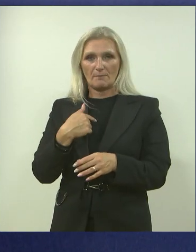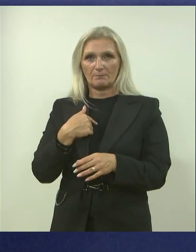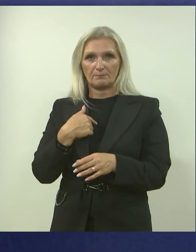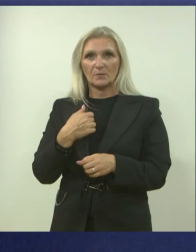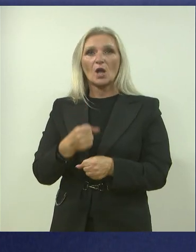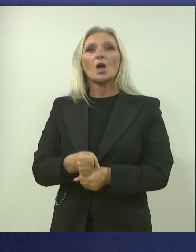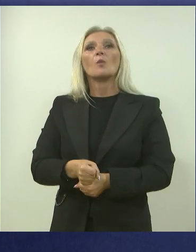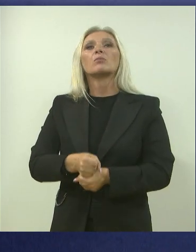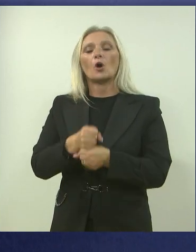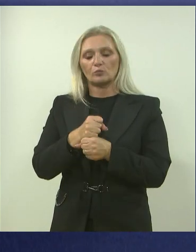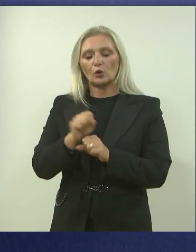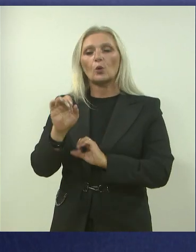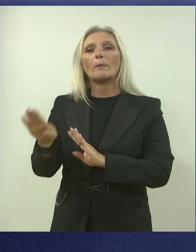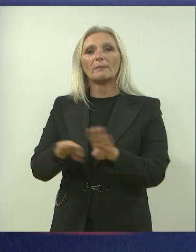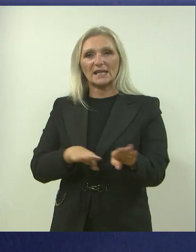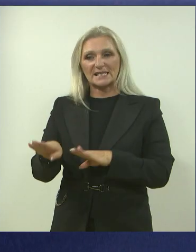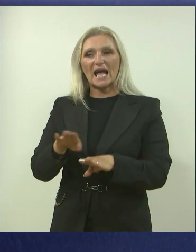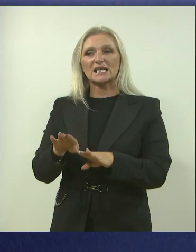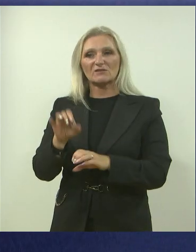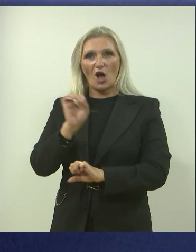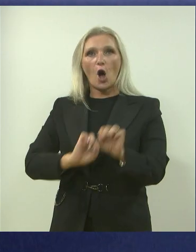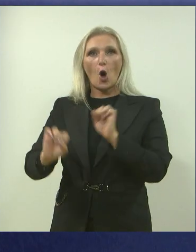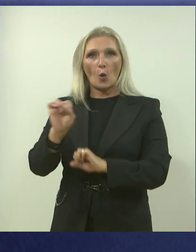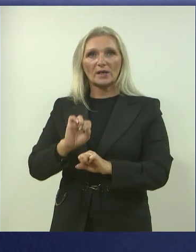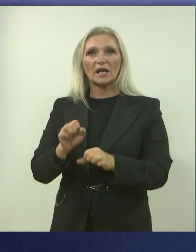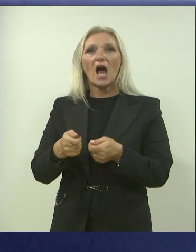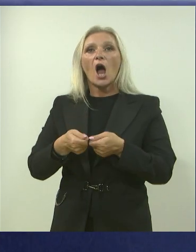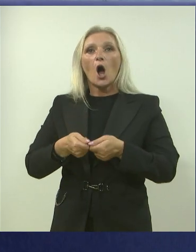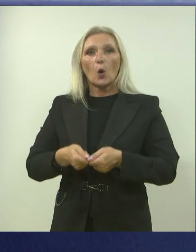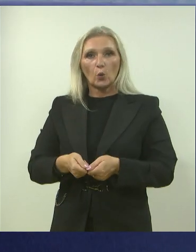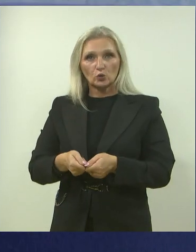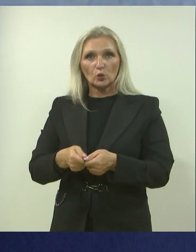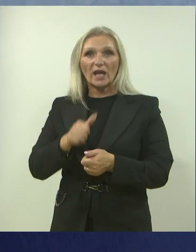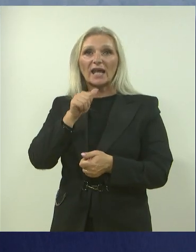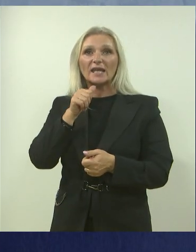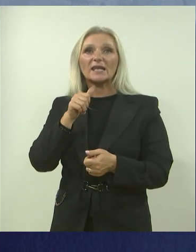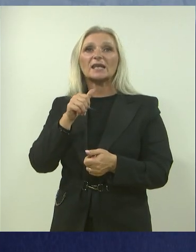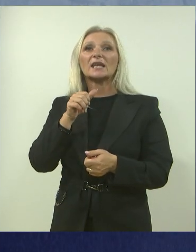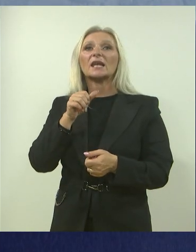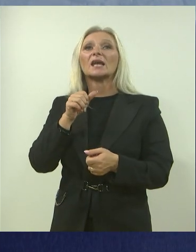potporu Ministarstva obrani odruge Srednjegardinske brigade i Županije Međimorske.